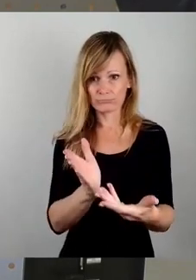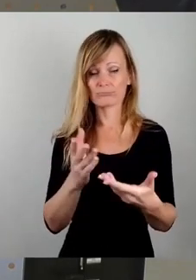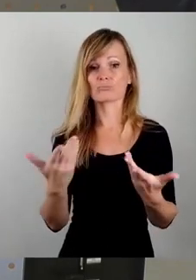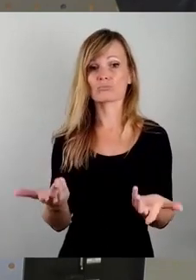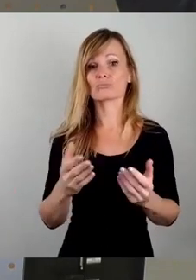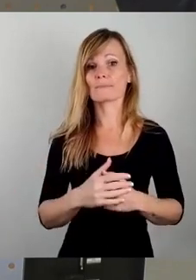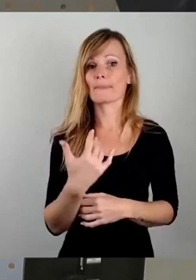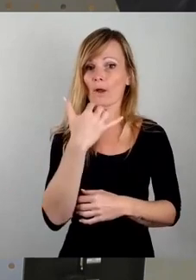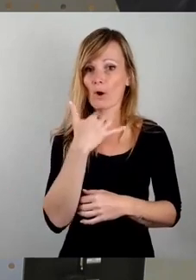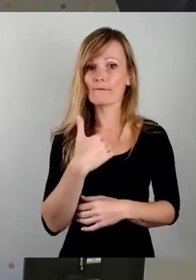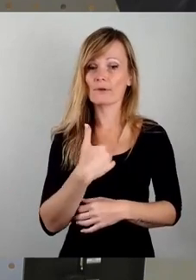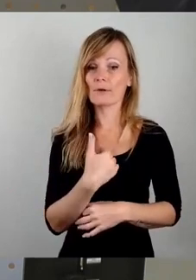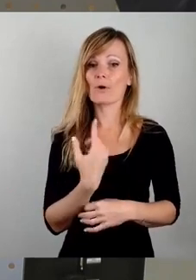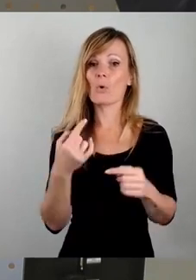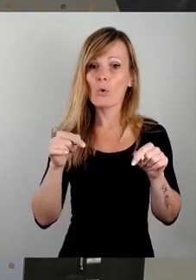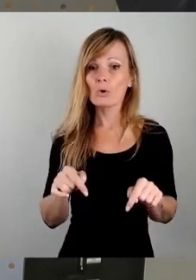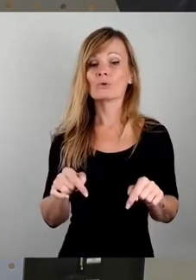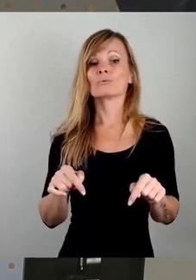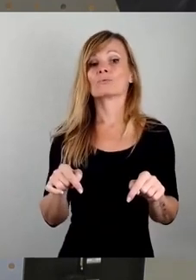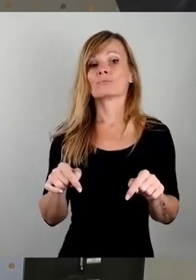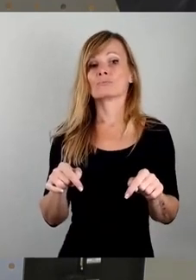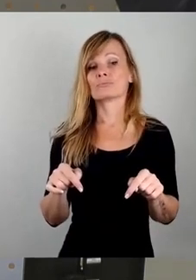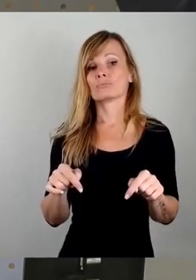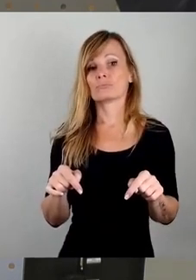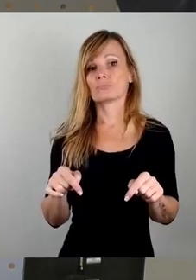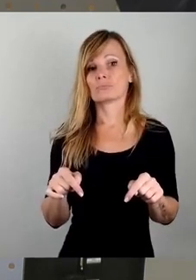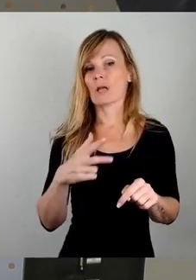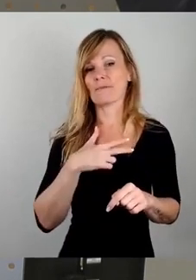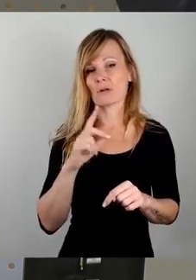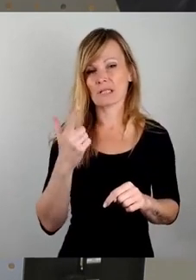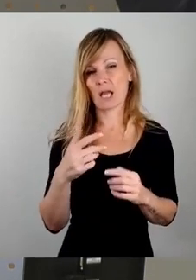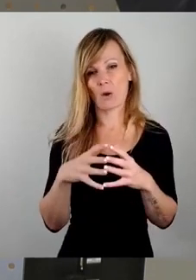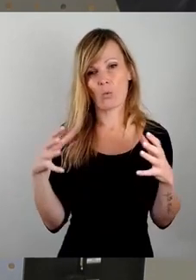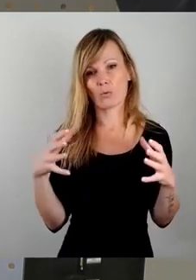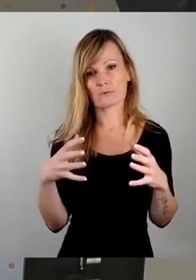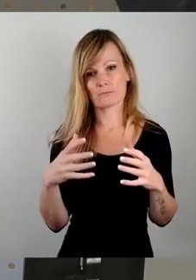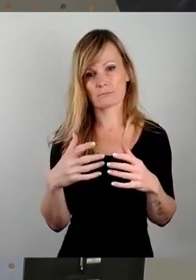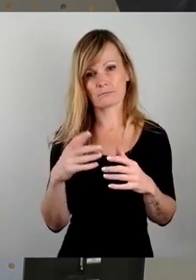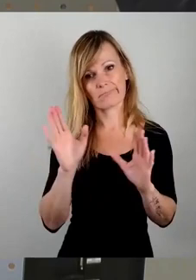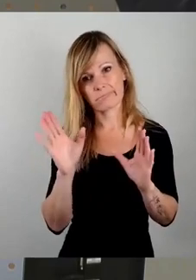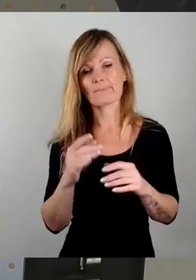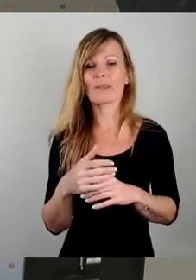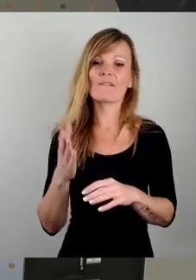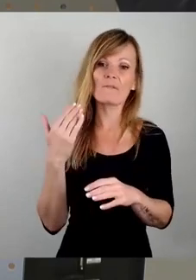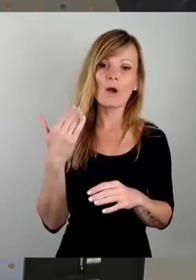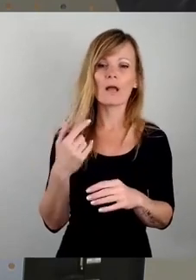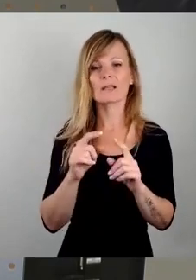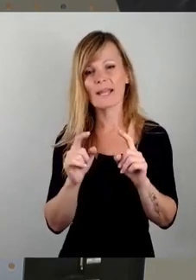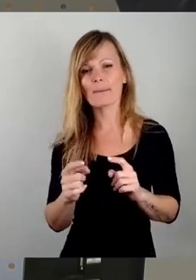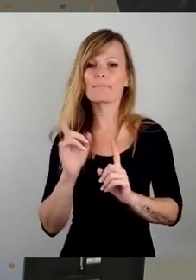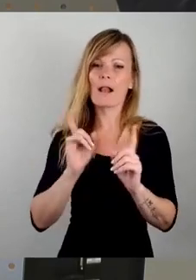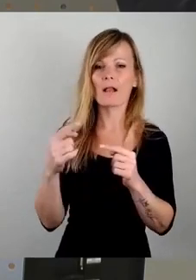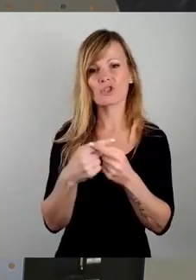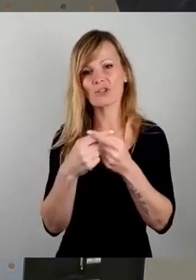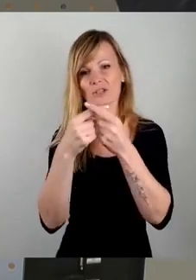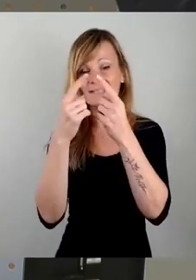hoffe, dass wir heute... Es ist wirklich kein großes Ding. Wir haben uns so viel gestritten mit allem Möglichen. Das wäre jetzt wirklich mal so